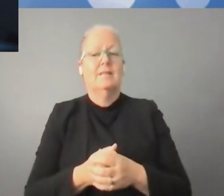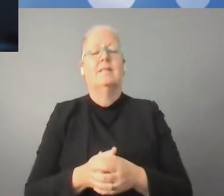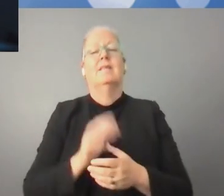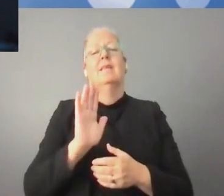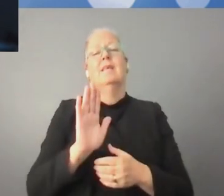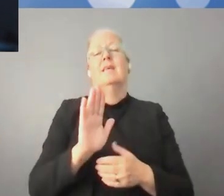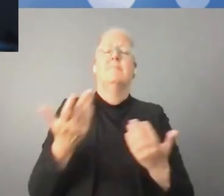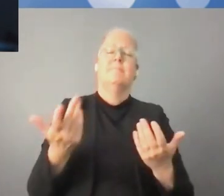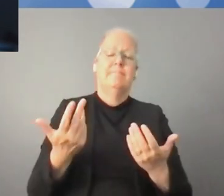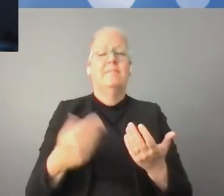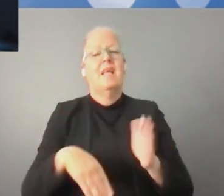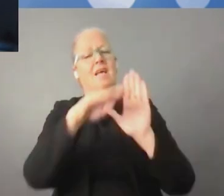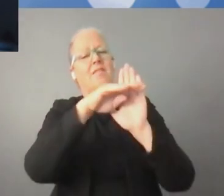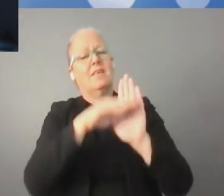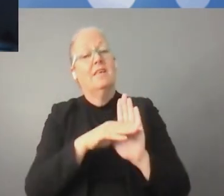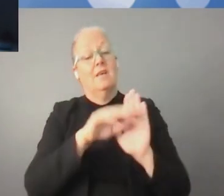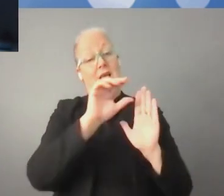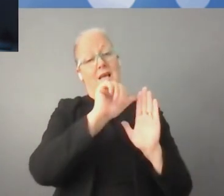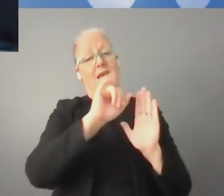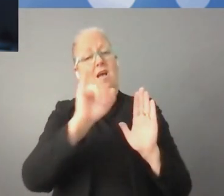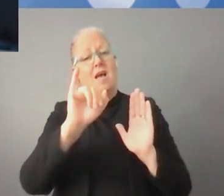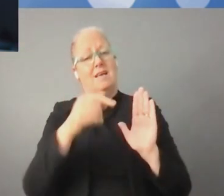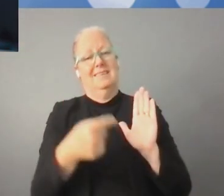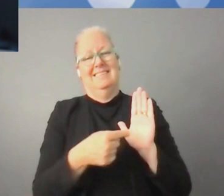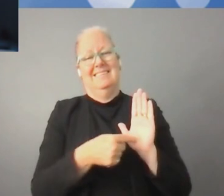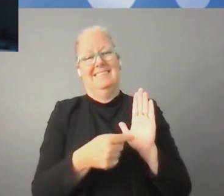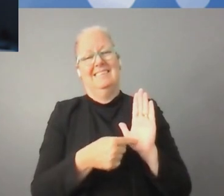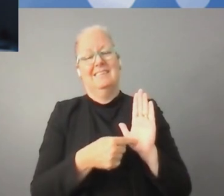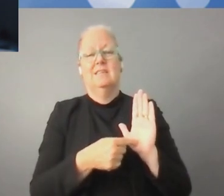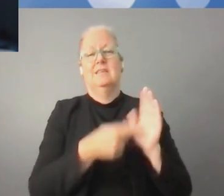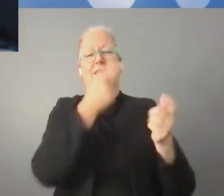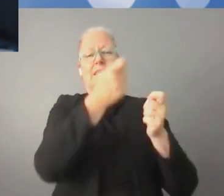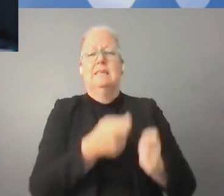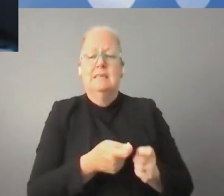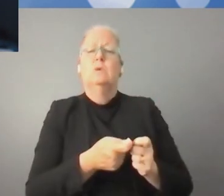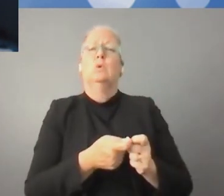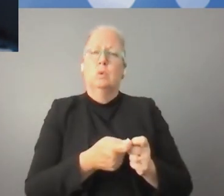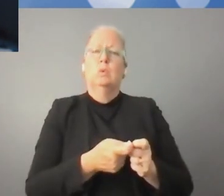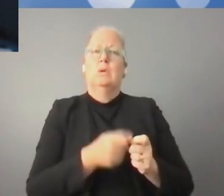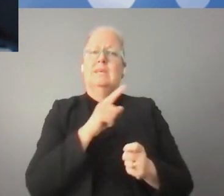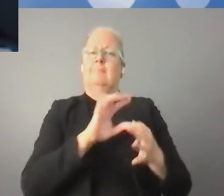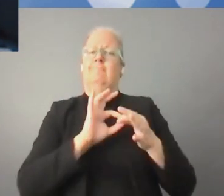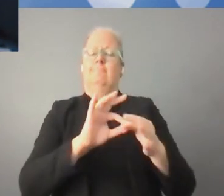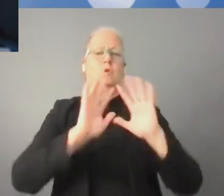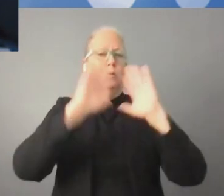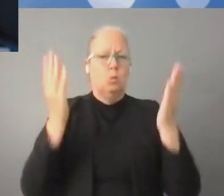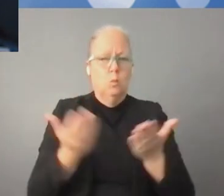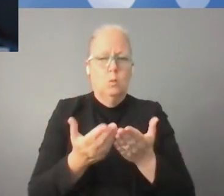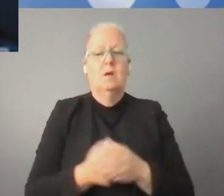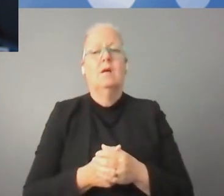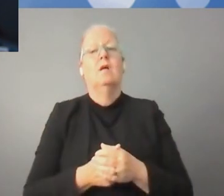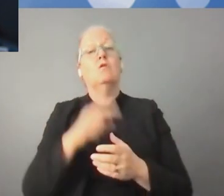كذلك توسين نتاق دراج خدمات وحلول الذكاء الاستناعي.